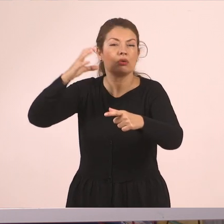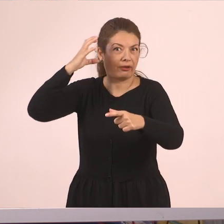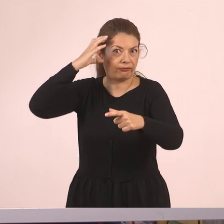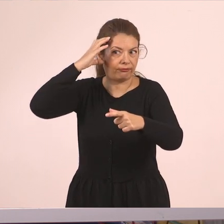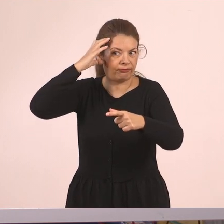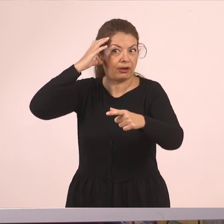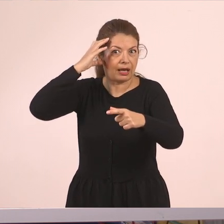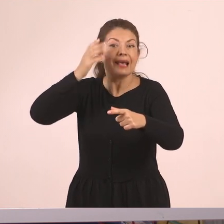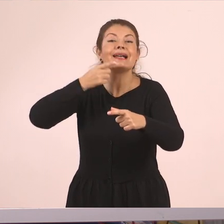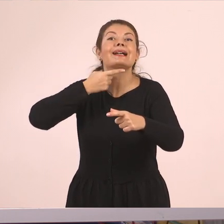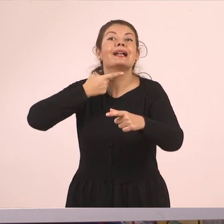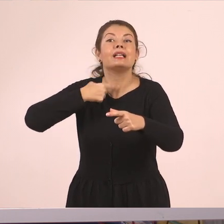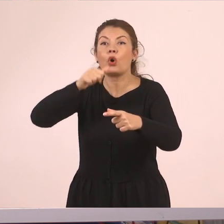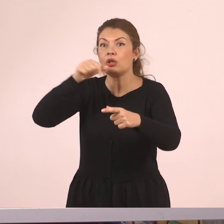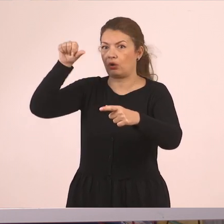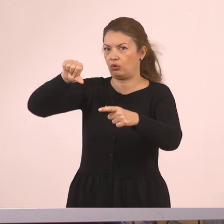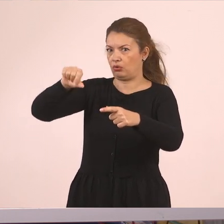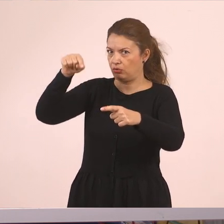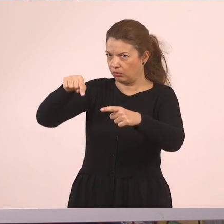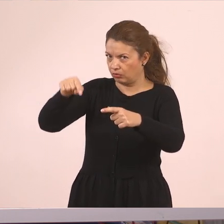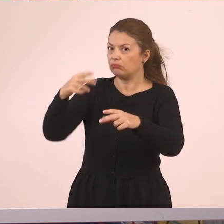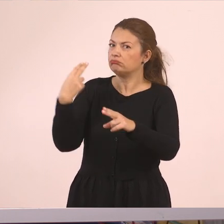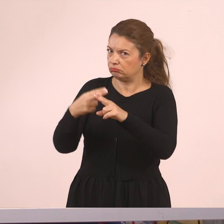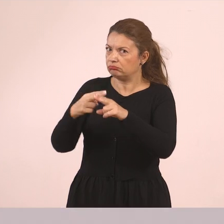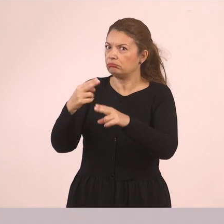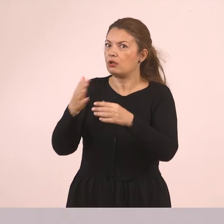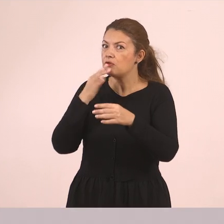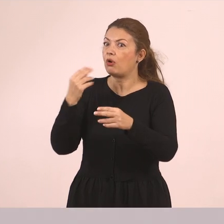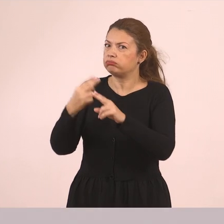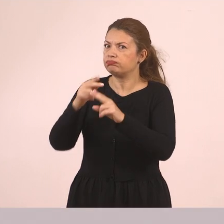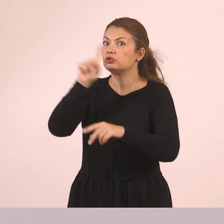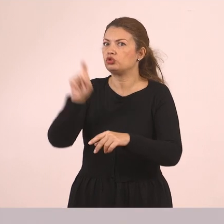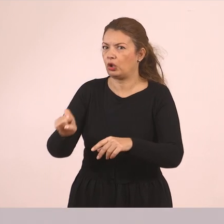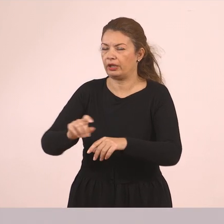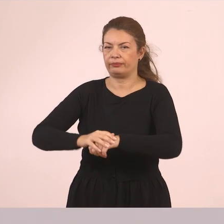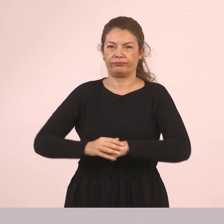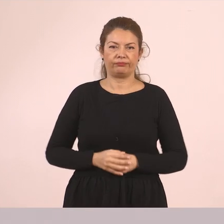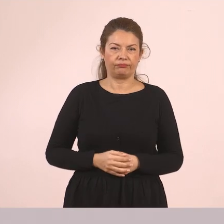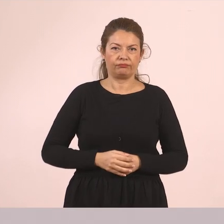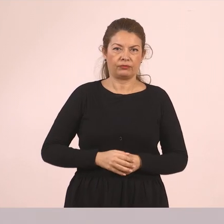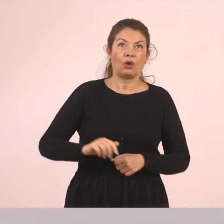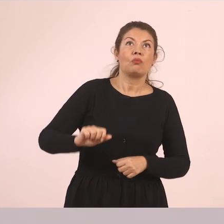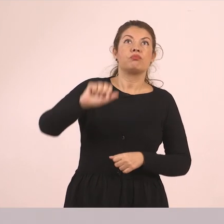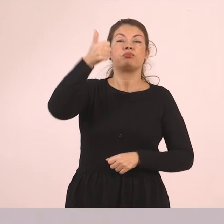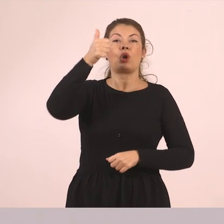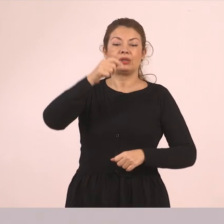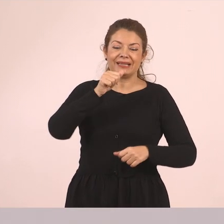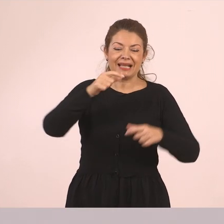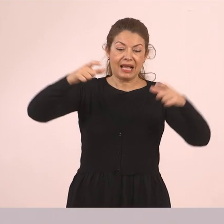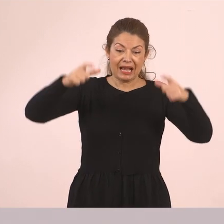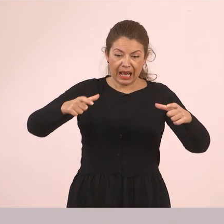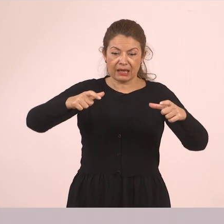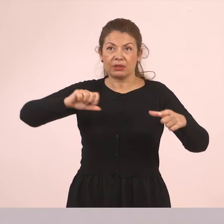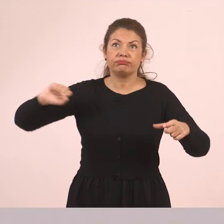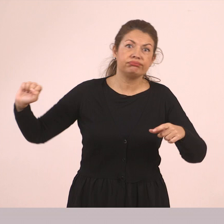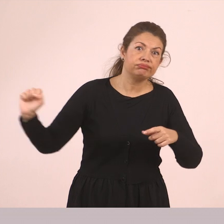γιατί η σημασία του για τη ζωή μας είναι ιδιαίτερη και πολύτιμη. Η μεγαλύτερη λίμνη της Ελλάδας. Είπαμε για τα